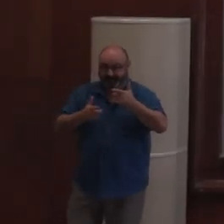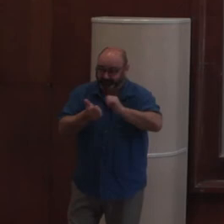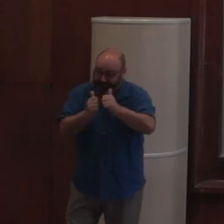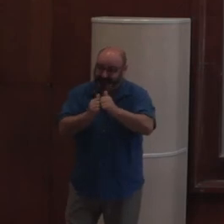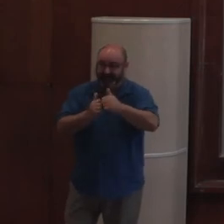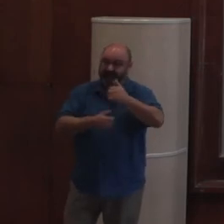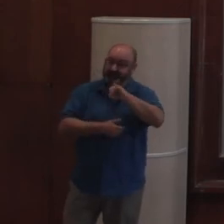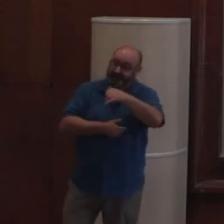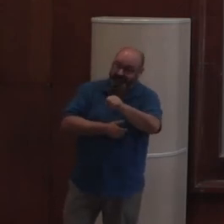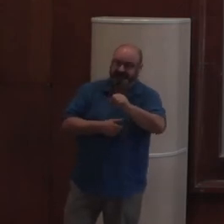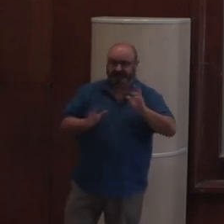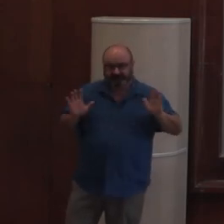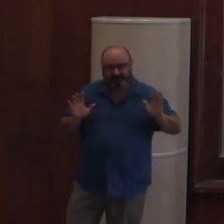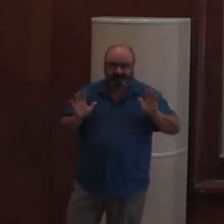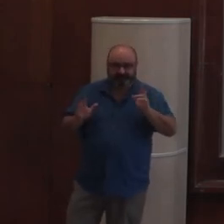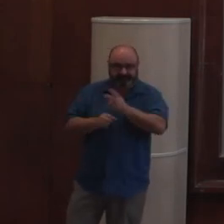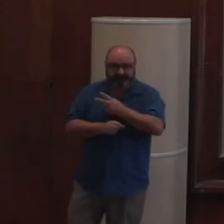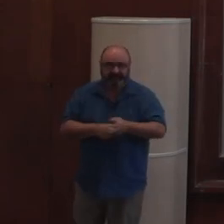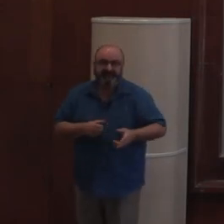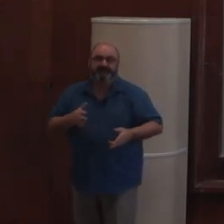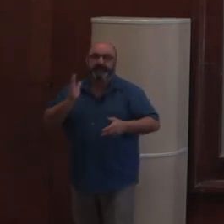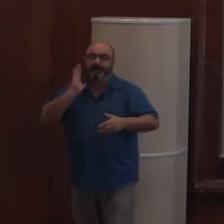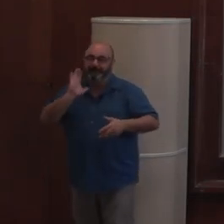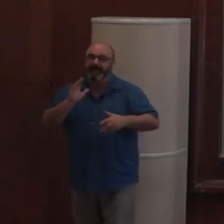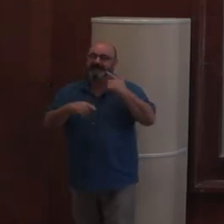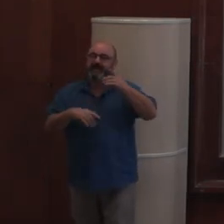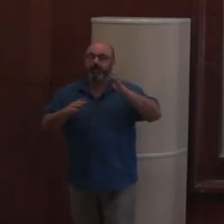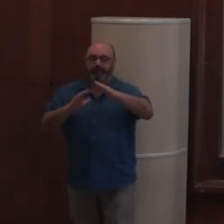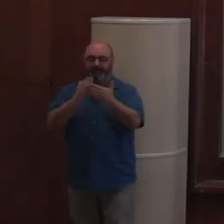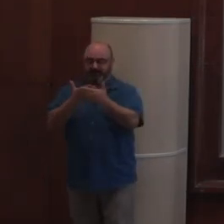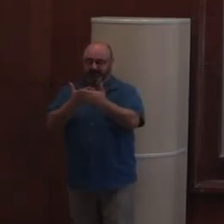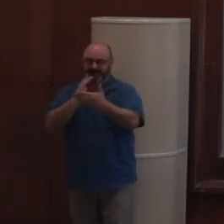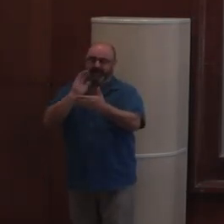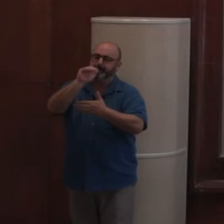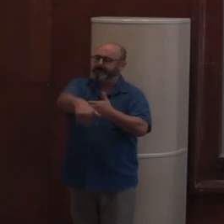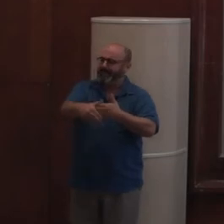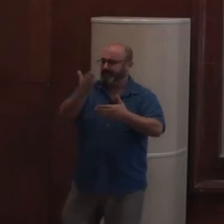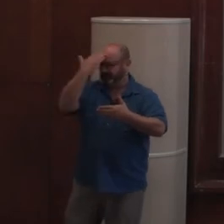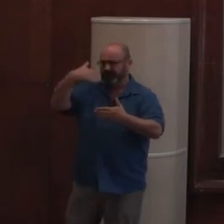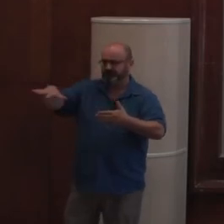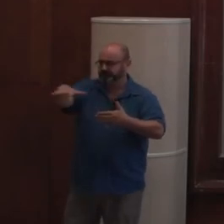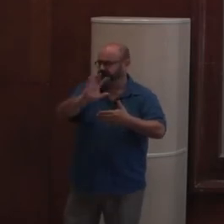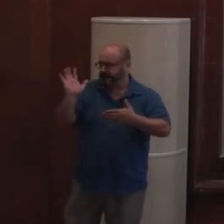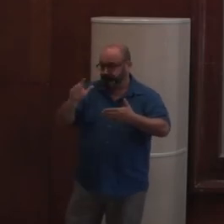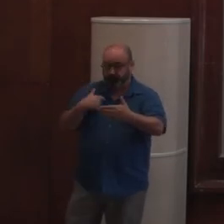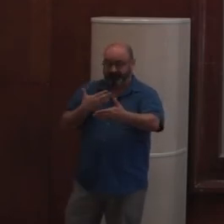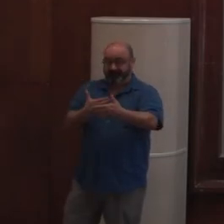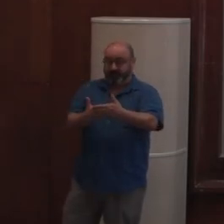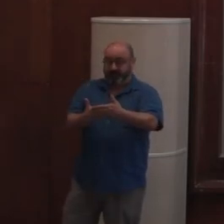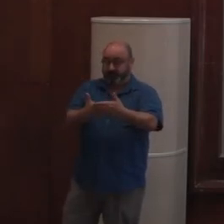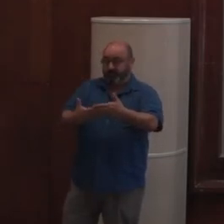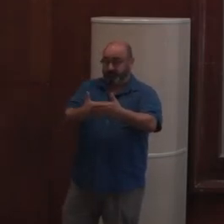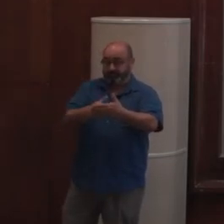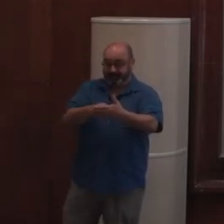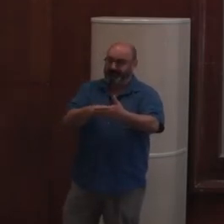c'est aussi un signe des temps. Ce qui est intéressant, c'est qu'on arrive sur le front-end avec ce qu sait du back-end. Donc, le front-end a